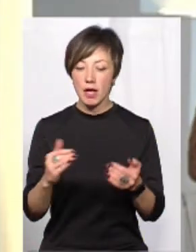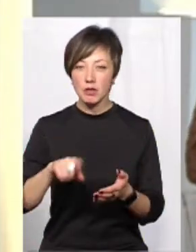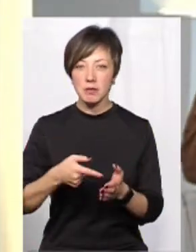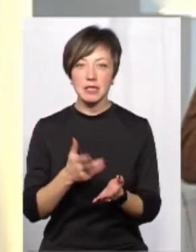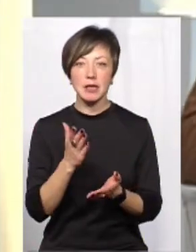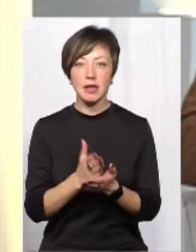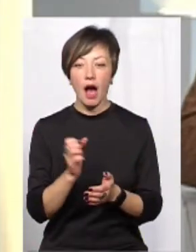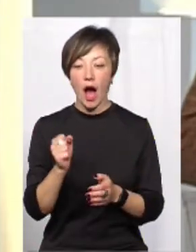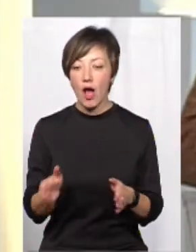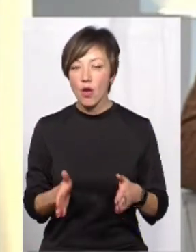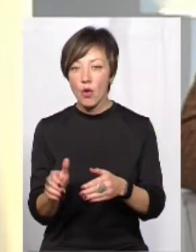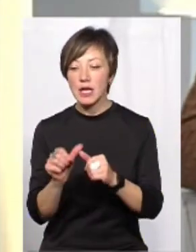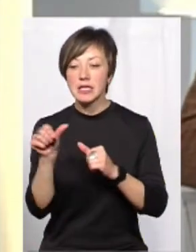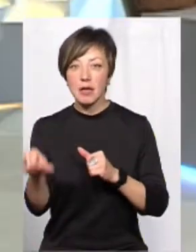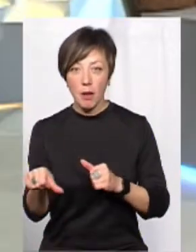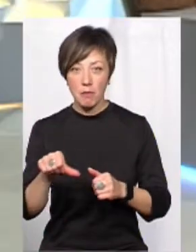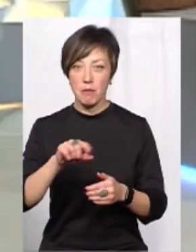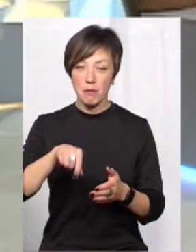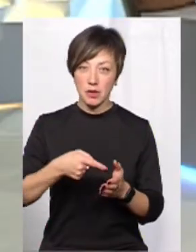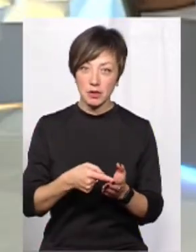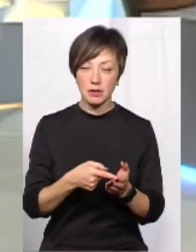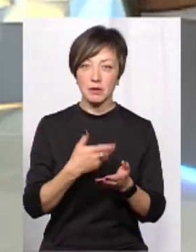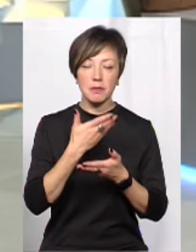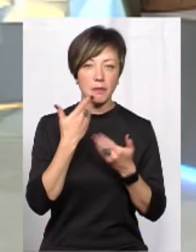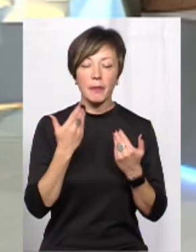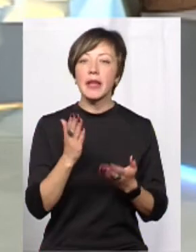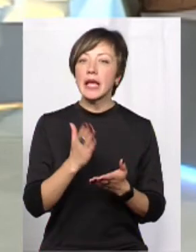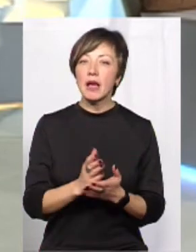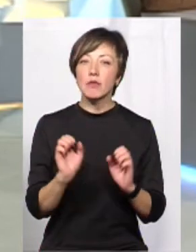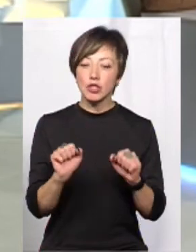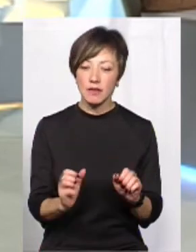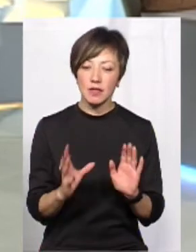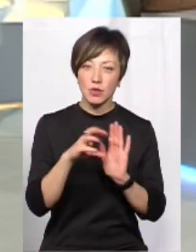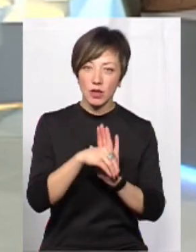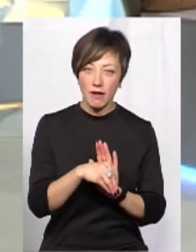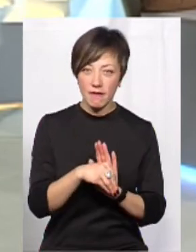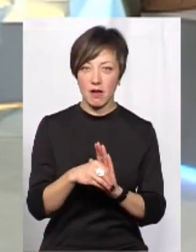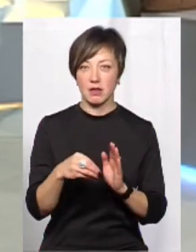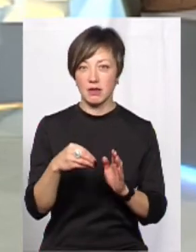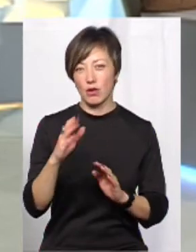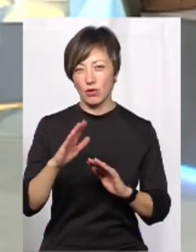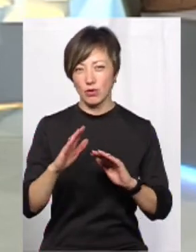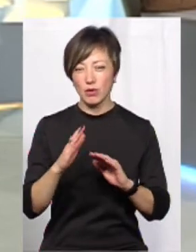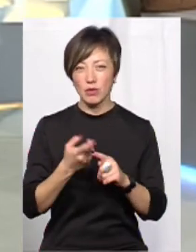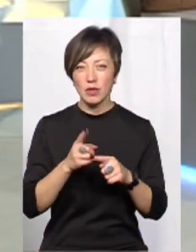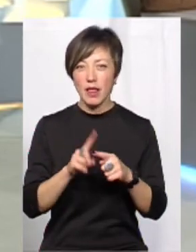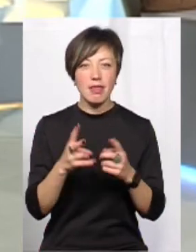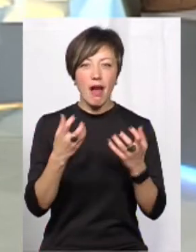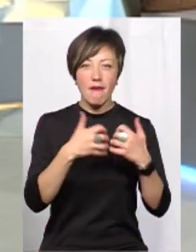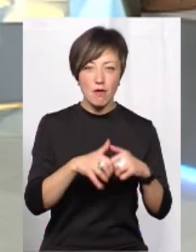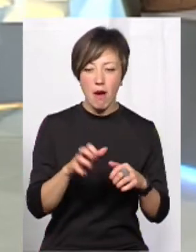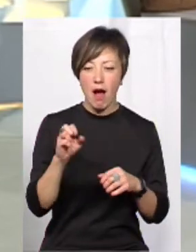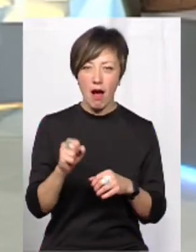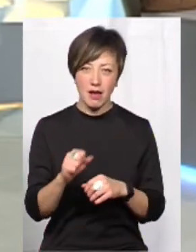а дороги за межами міста їх взагалі не мають? Чи є якісь нюанси? Є можливість додавати їх вручну і періодично ми це робимо. В них,